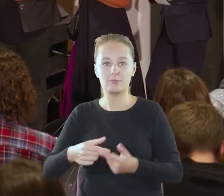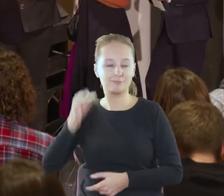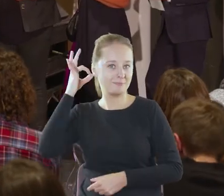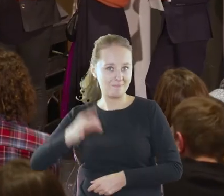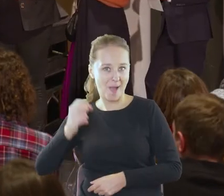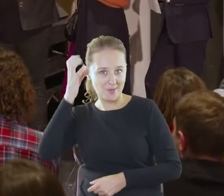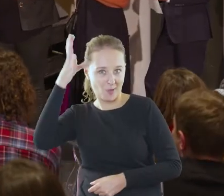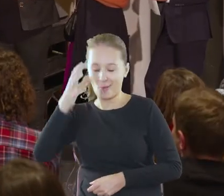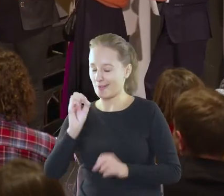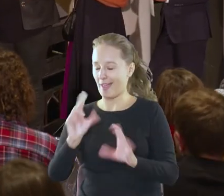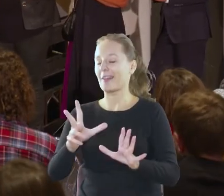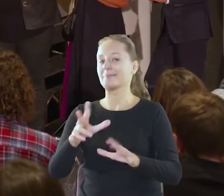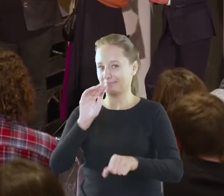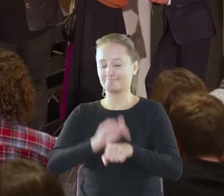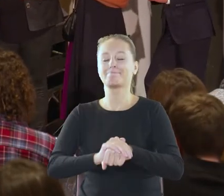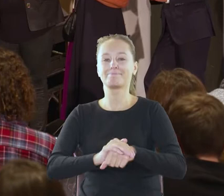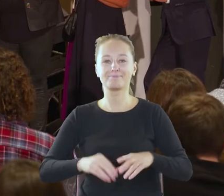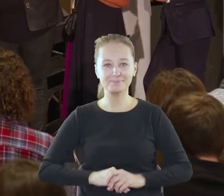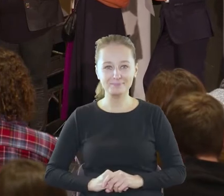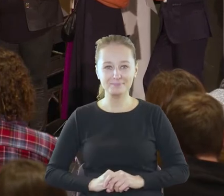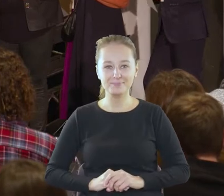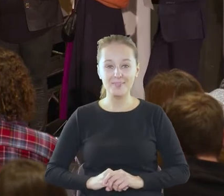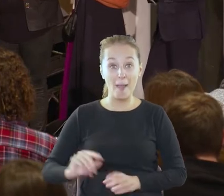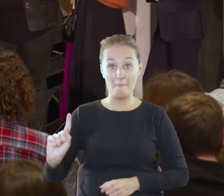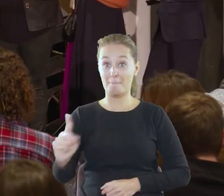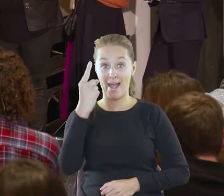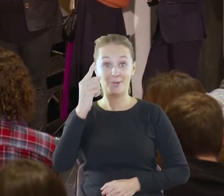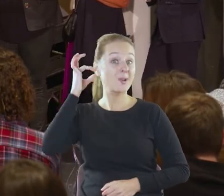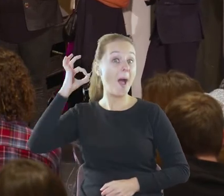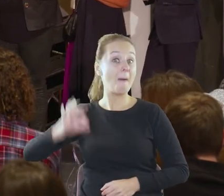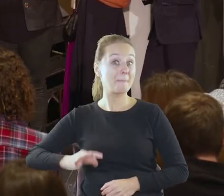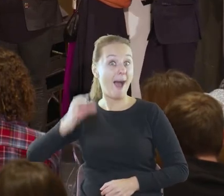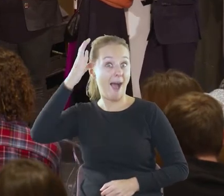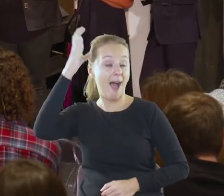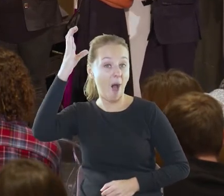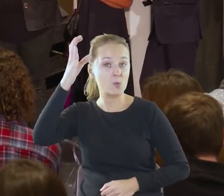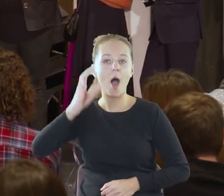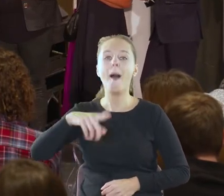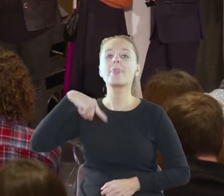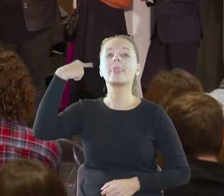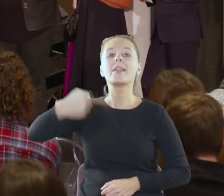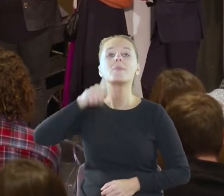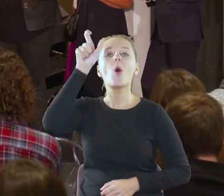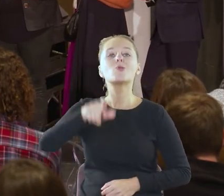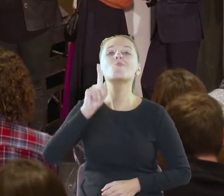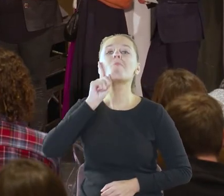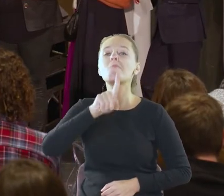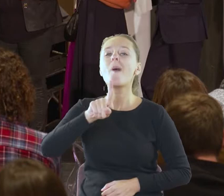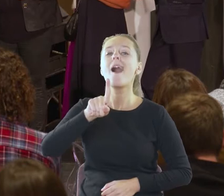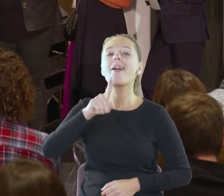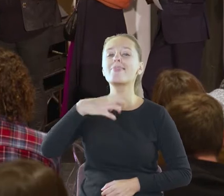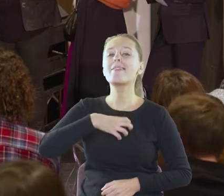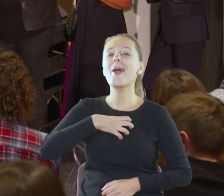Jestem za. W takim razie pierwsza pani autorka, następna osoba to pan dyrektor